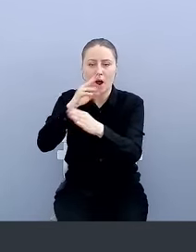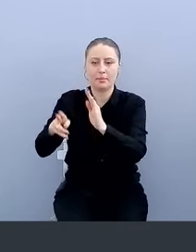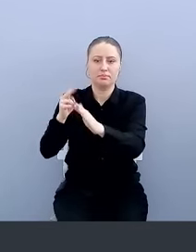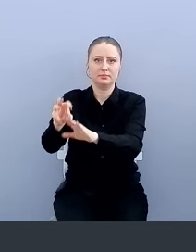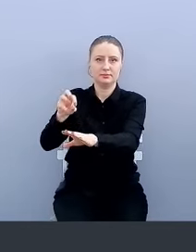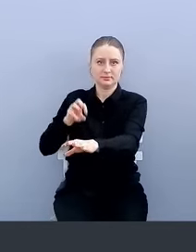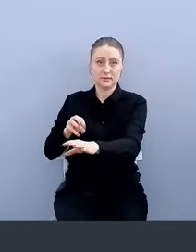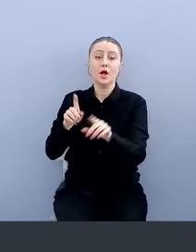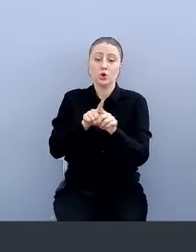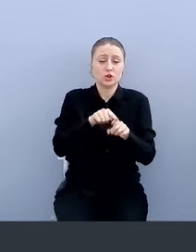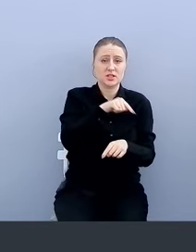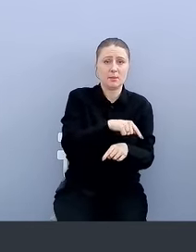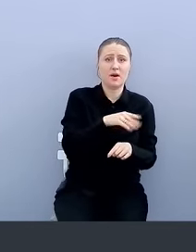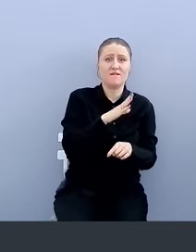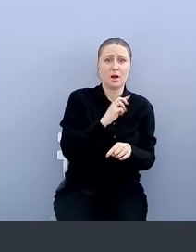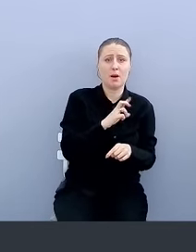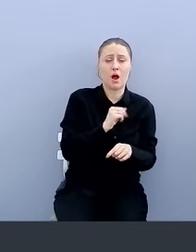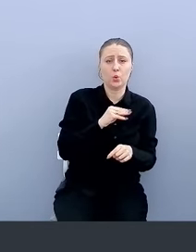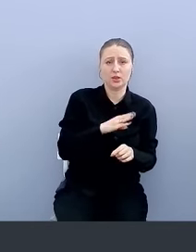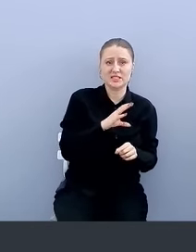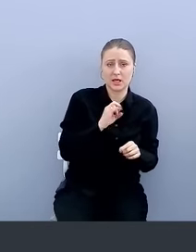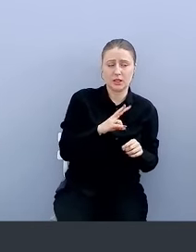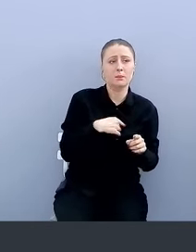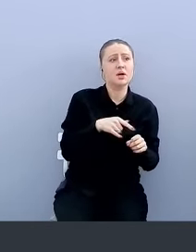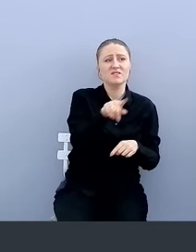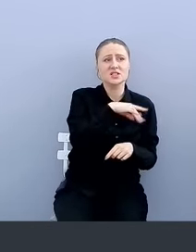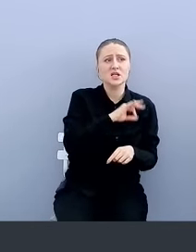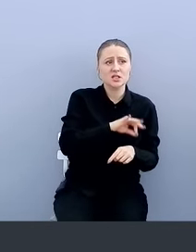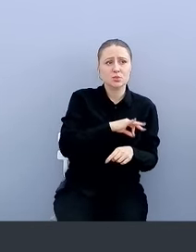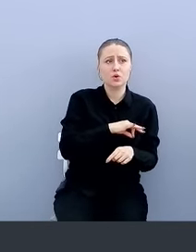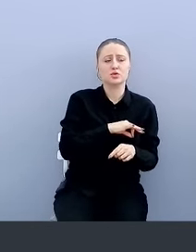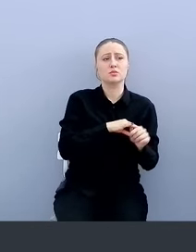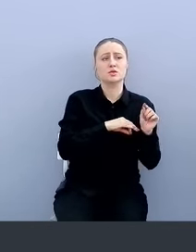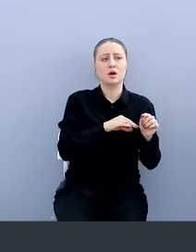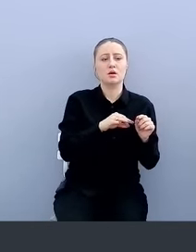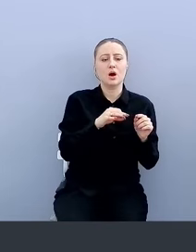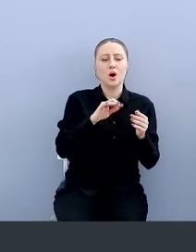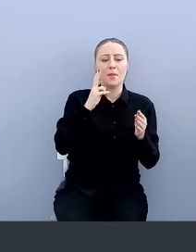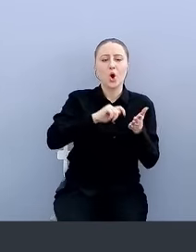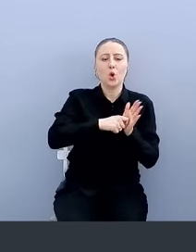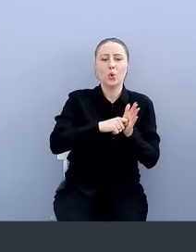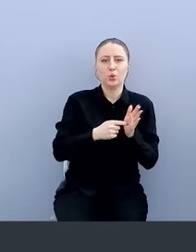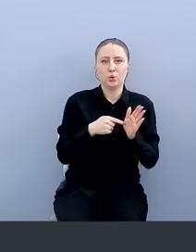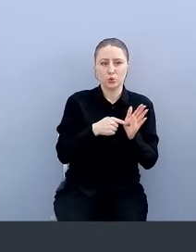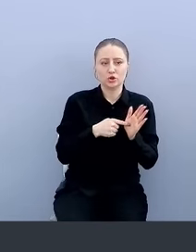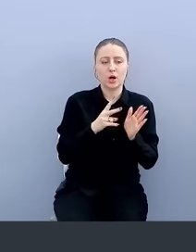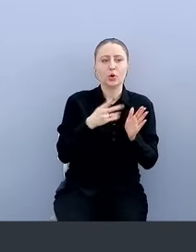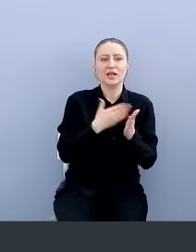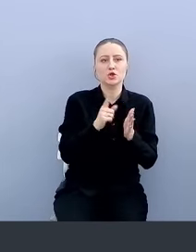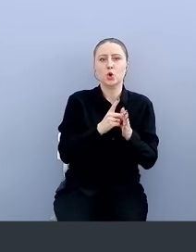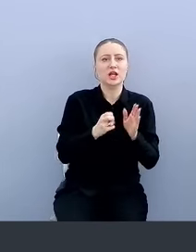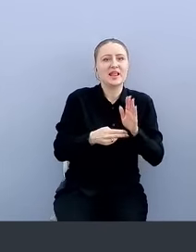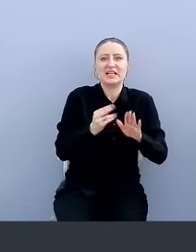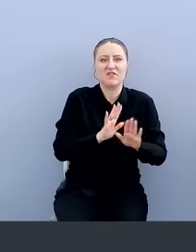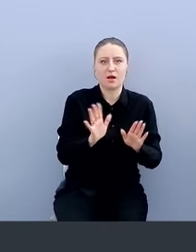WebAusen. У нас мы используем везде UBK, то есть отчуждаемые ключи, в которых тоже есть неизвлекаемое